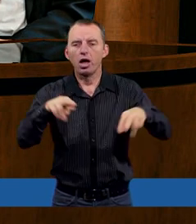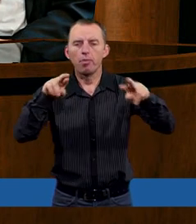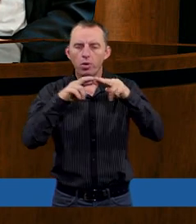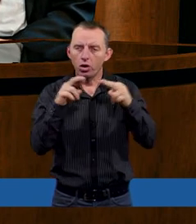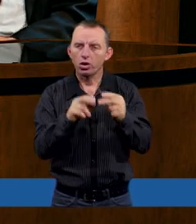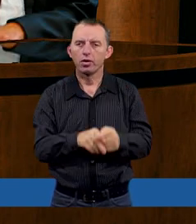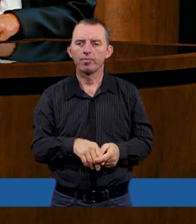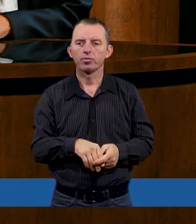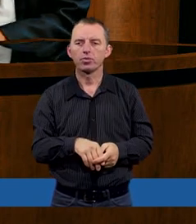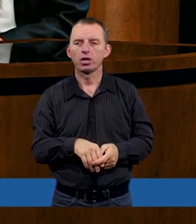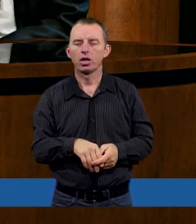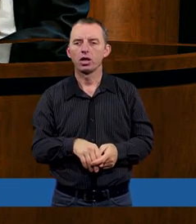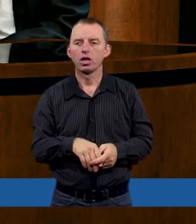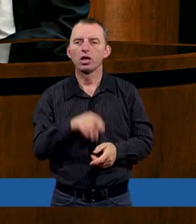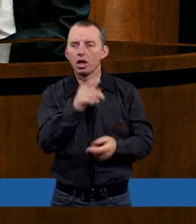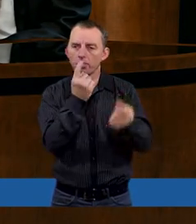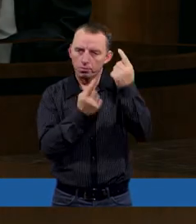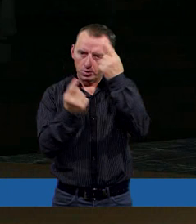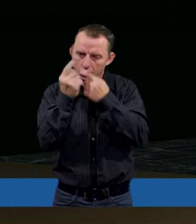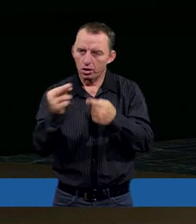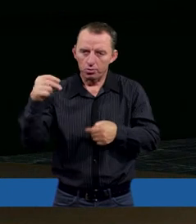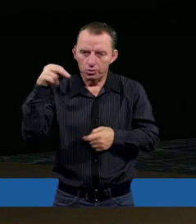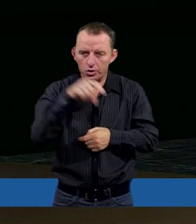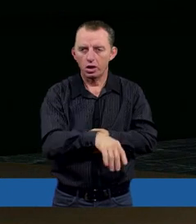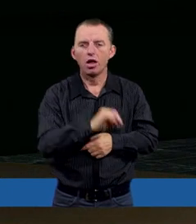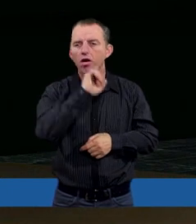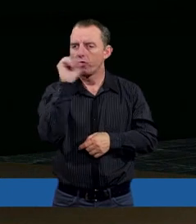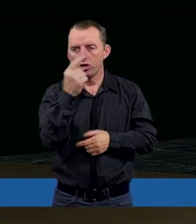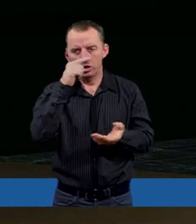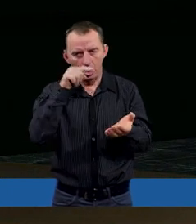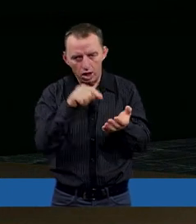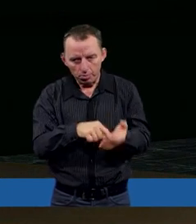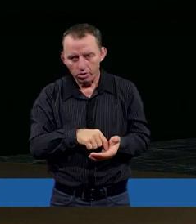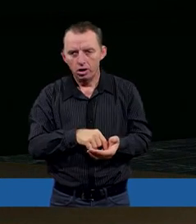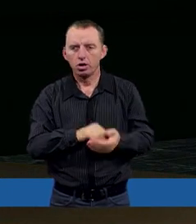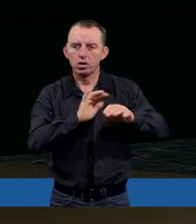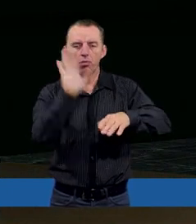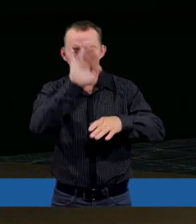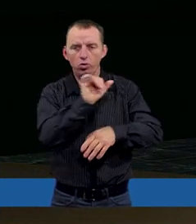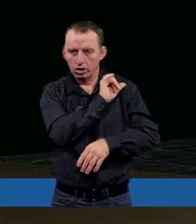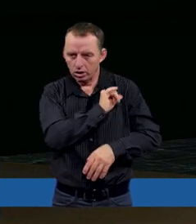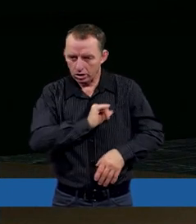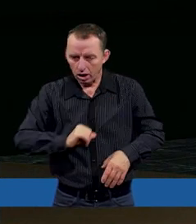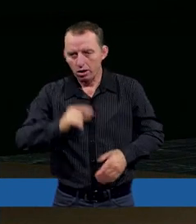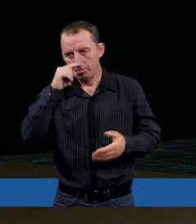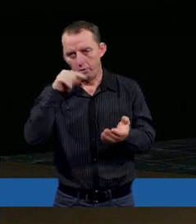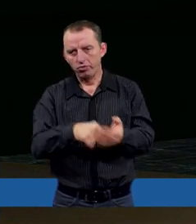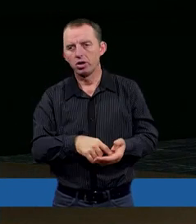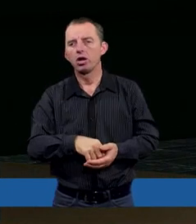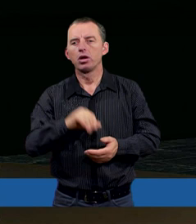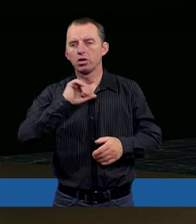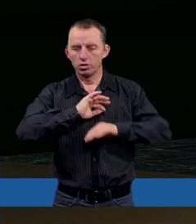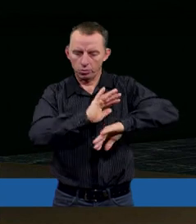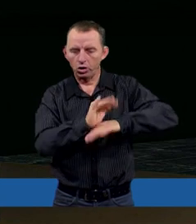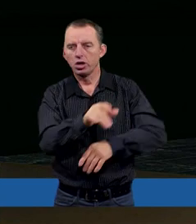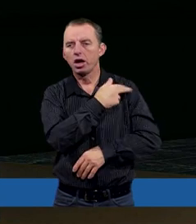ekstra taka, powiedzmy, myśl mi tutaj przyszła, że w ogóle nie powinniśmy bronić. Bóg sam się obroni. My powinniśmy bronić naszej